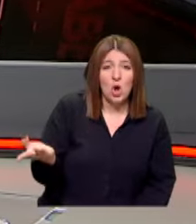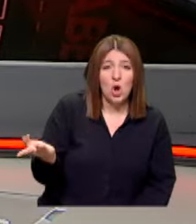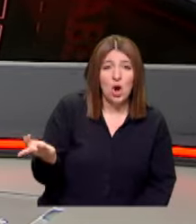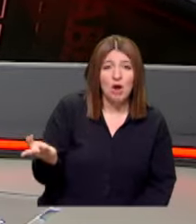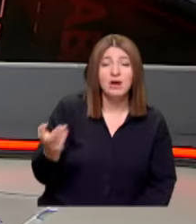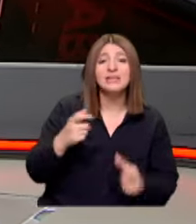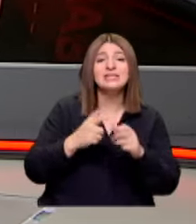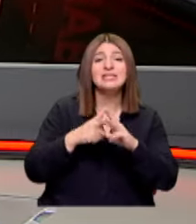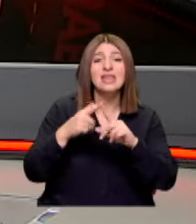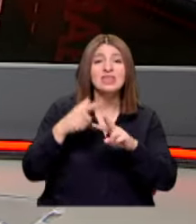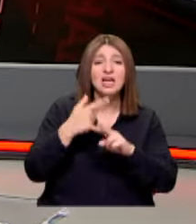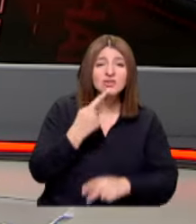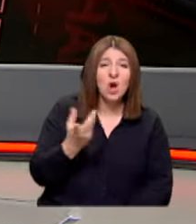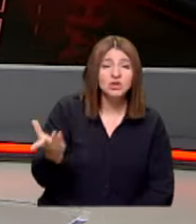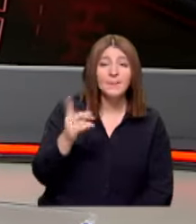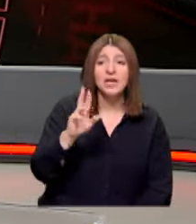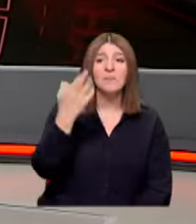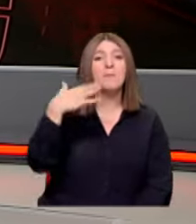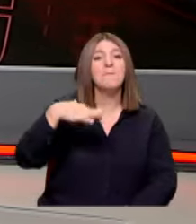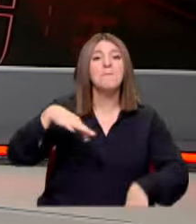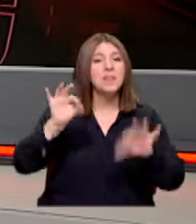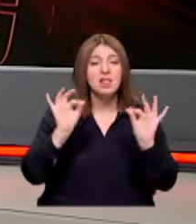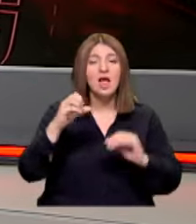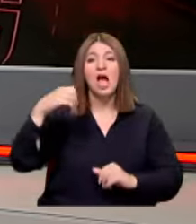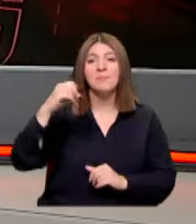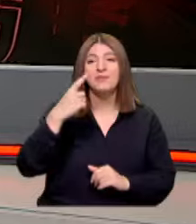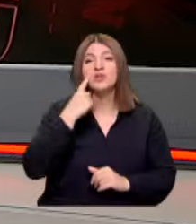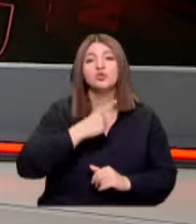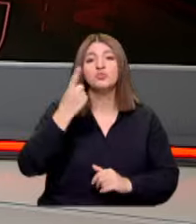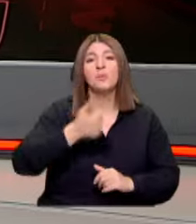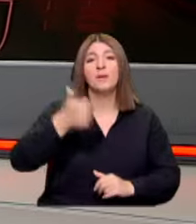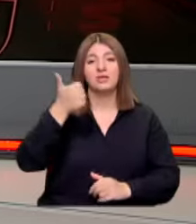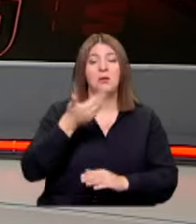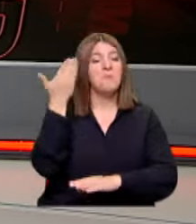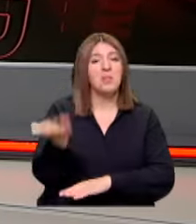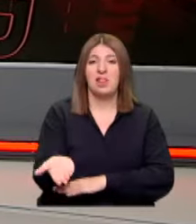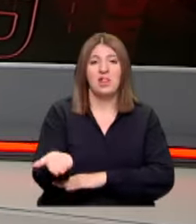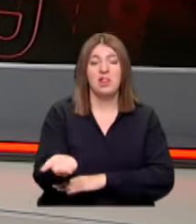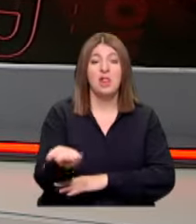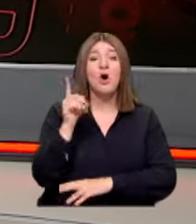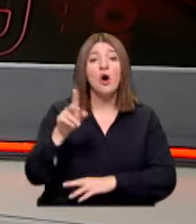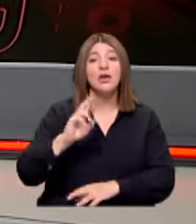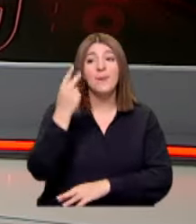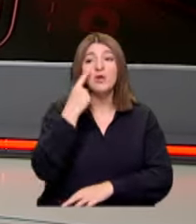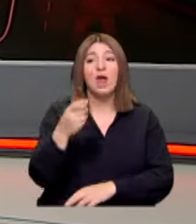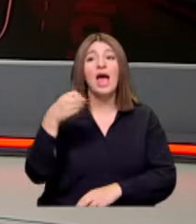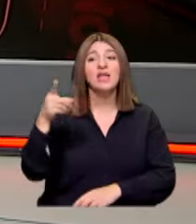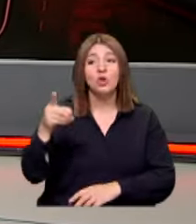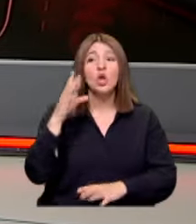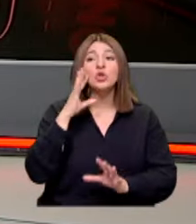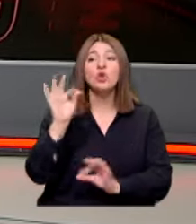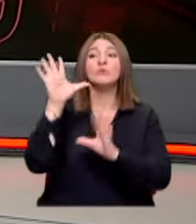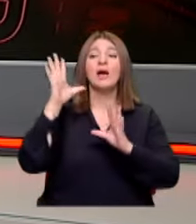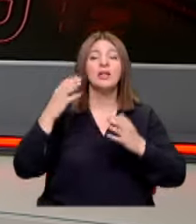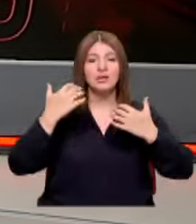söylüyor bunu SETA söylüyor bir rapor hazırladılar AK Parti ve Cumhurbaşkanı'na sundular O rapora göre Erdoğan'ın